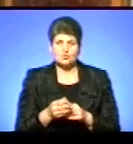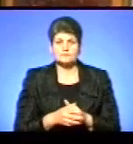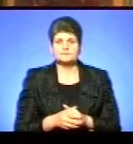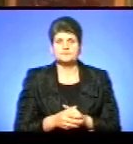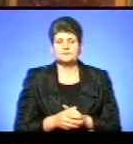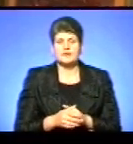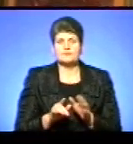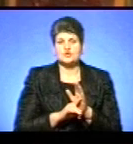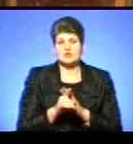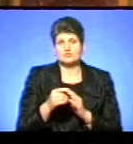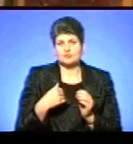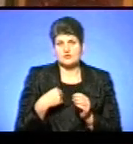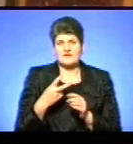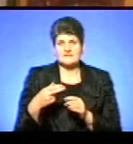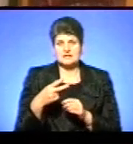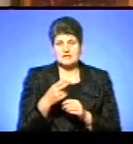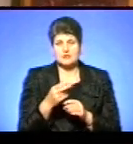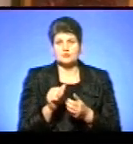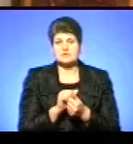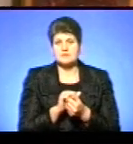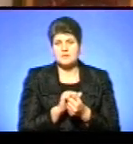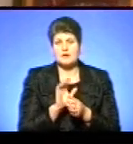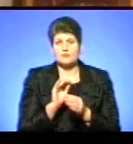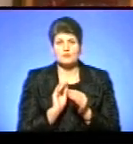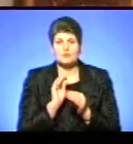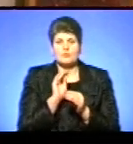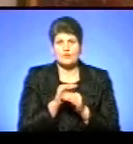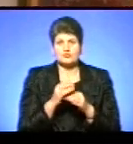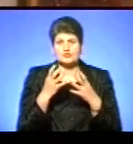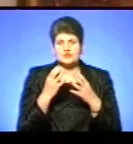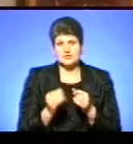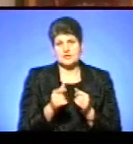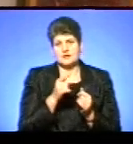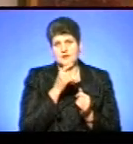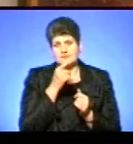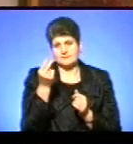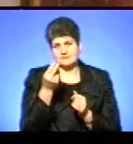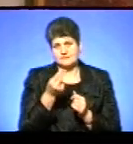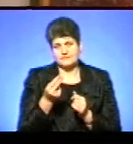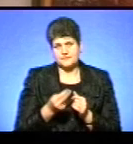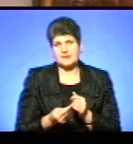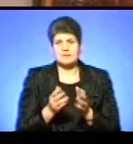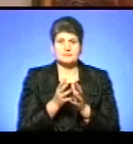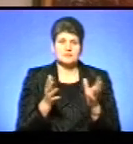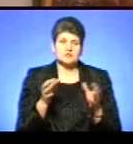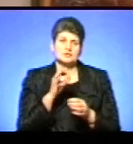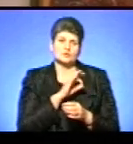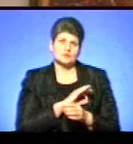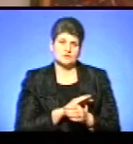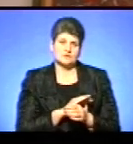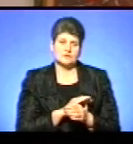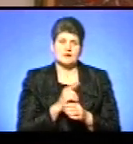я витинаю з паперу, а потім доповнюю композицію графічним зображенням. Переважно користуюся